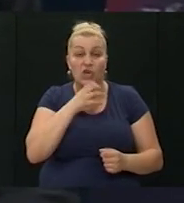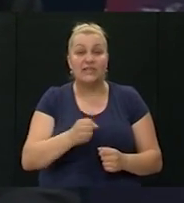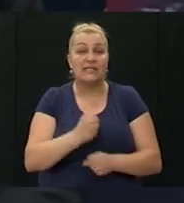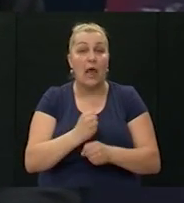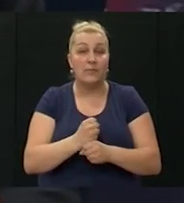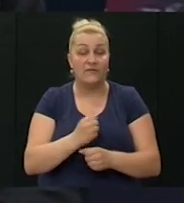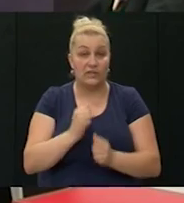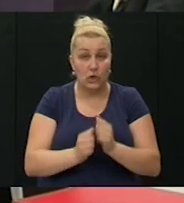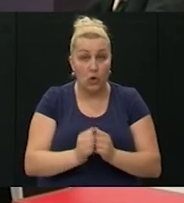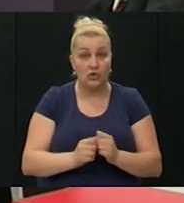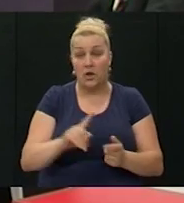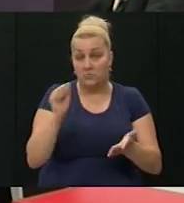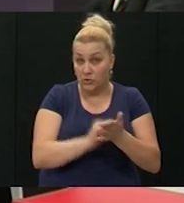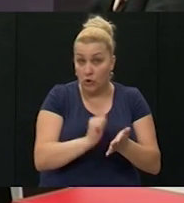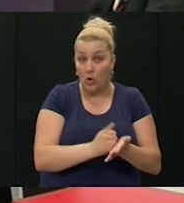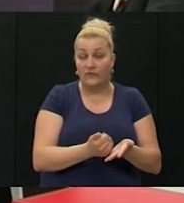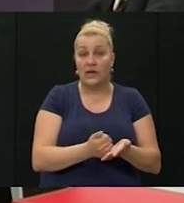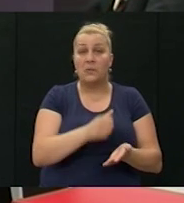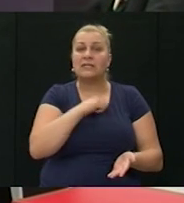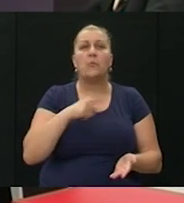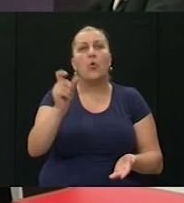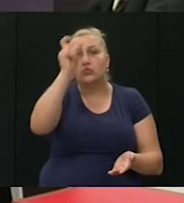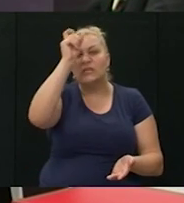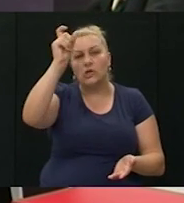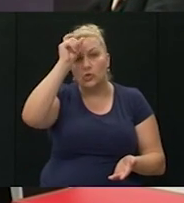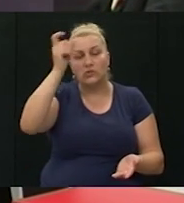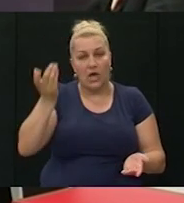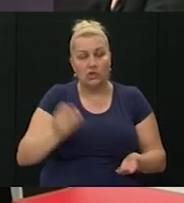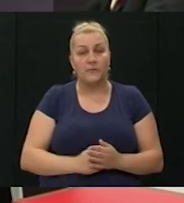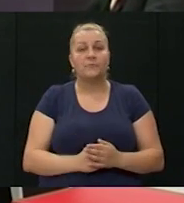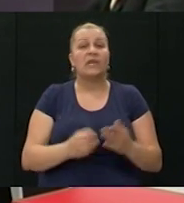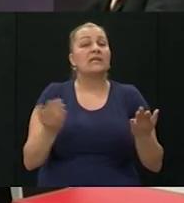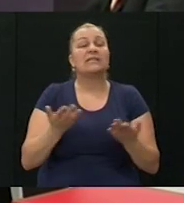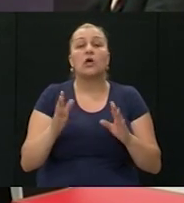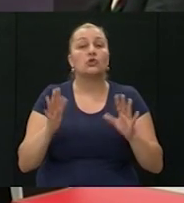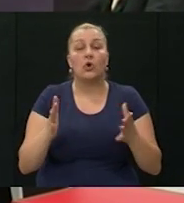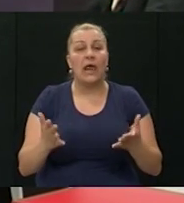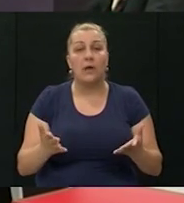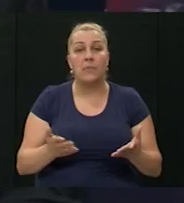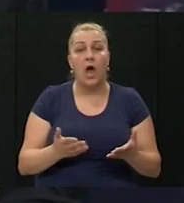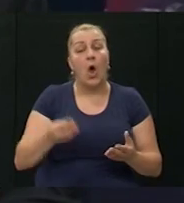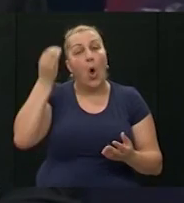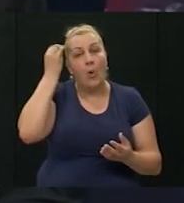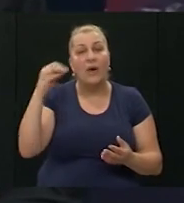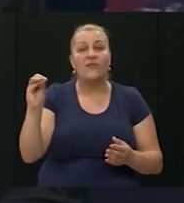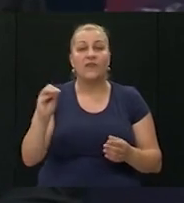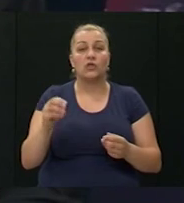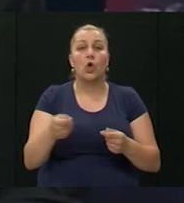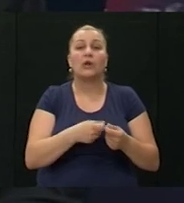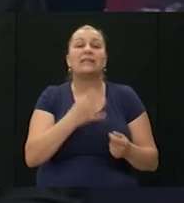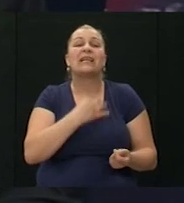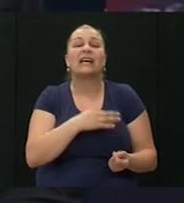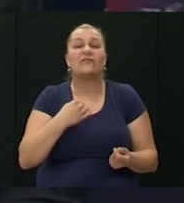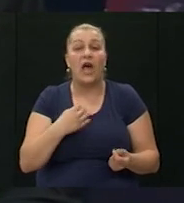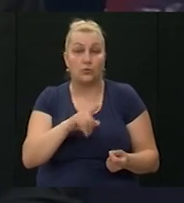Piše se u novinama, vojnim glasilima. Samo o ustaškim zločinima. Zašto nema u obavještenim organima